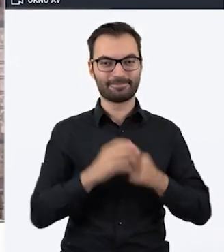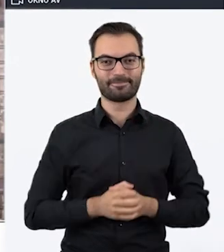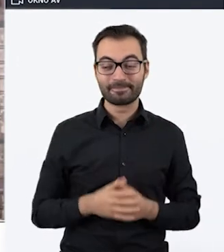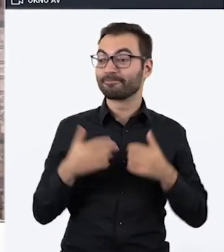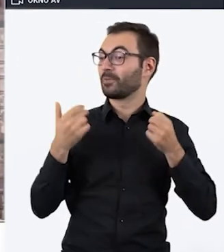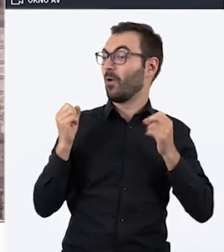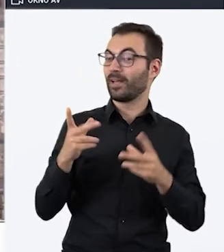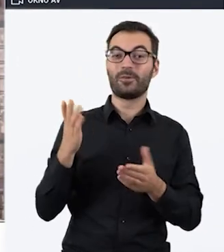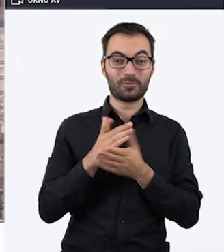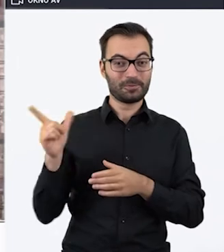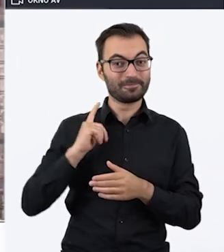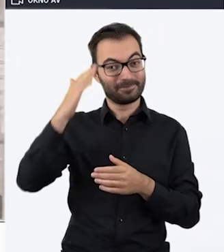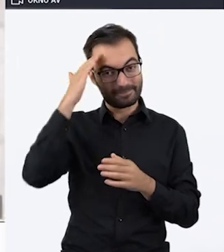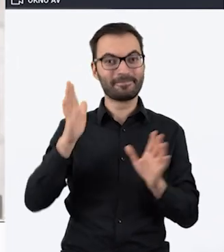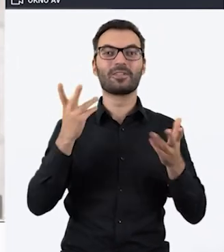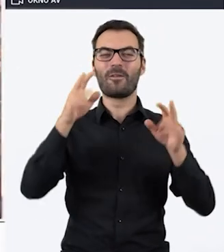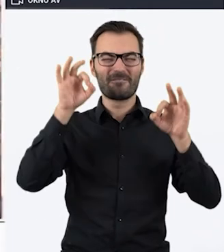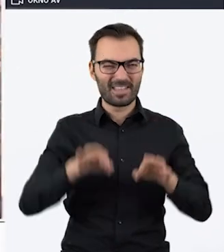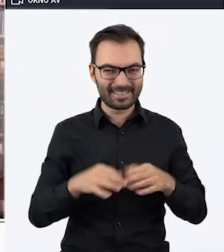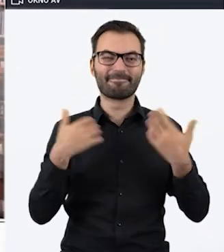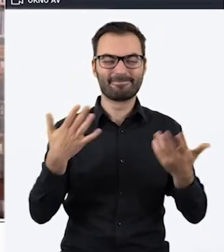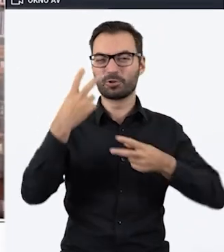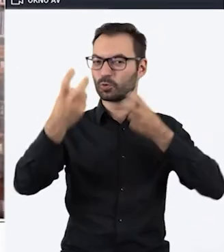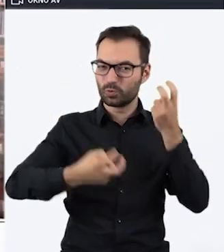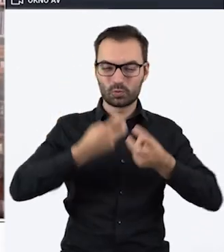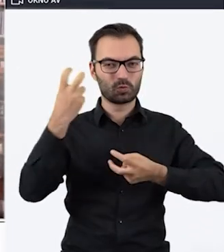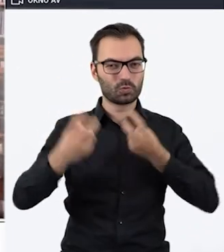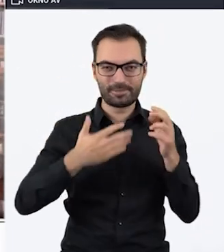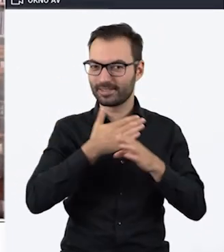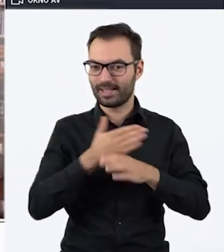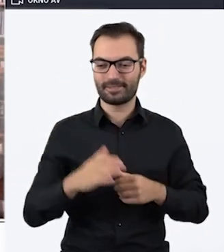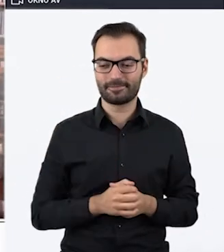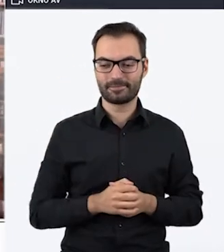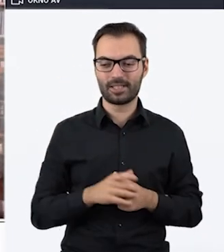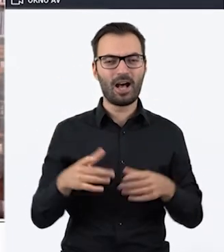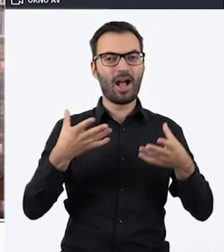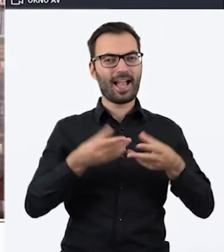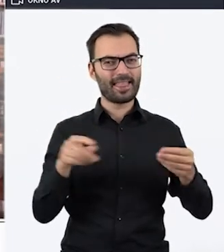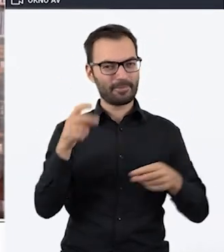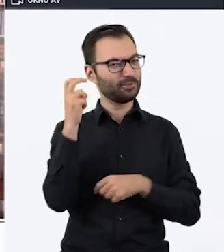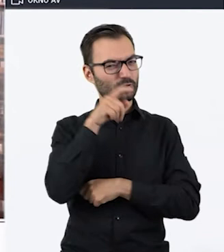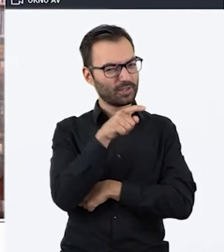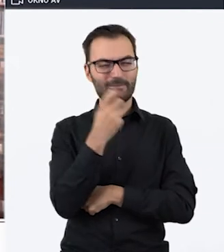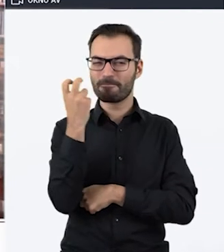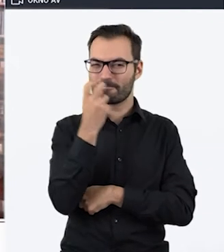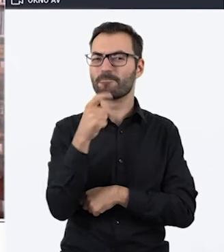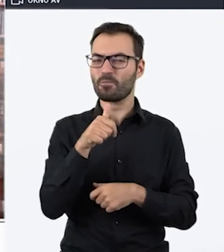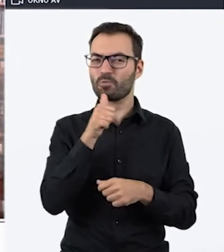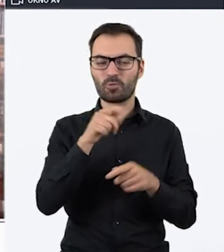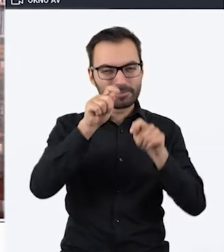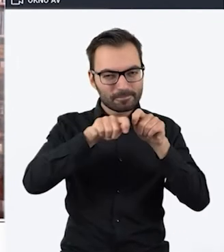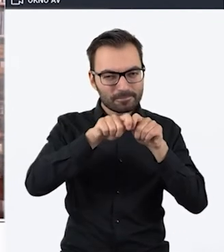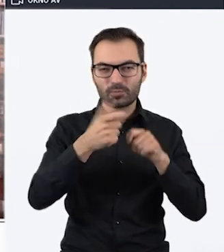Drodzy Państwo, wiemy już, kto jest sprawcą zamieszkania, a więc przeszukajmy naszą bibliotekę dalej. Ta kozetka tutaj wygląda na interesującą, sprawdźmy